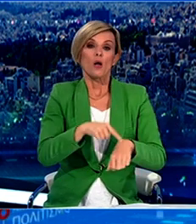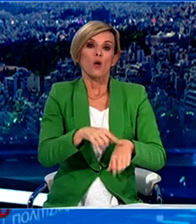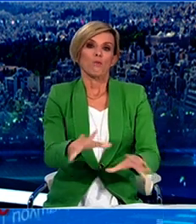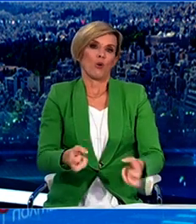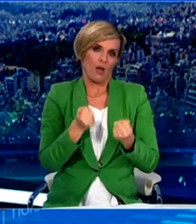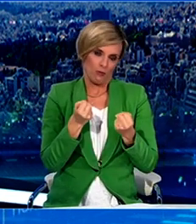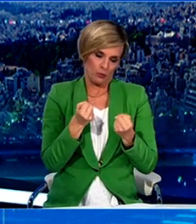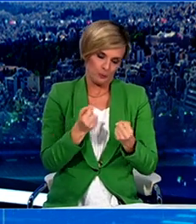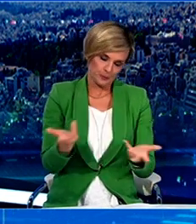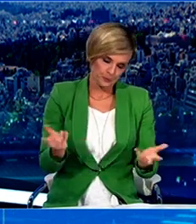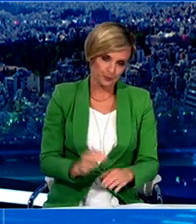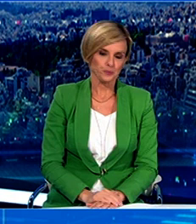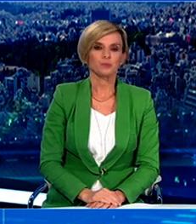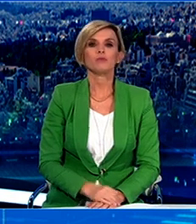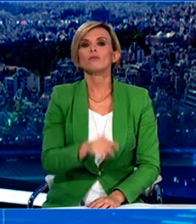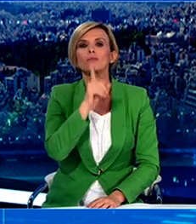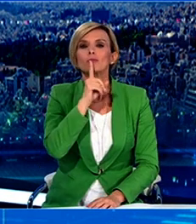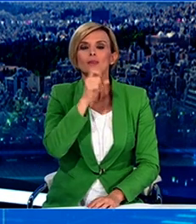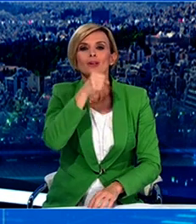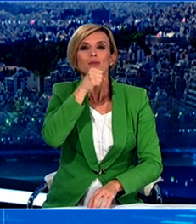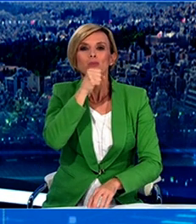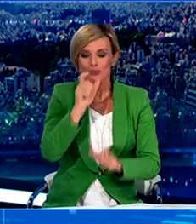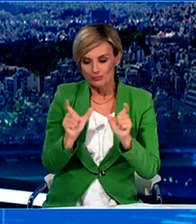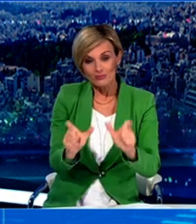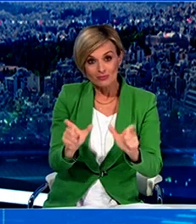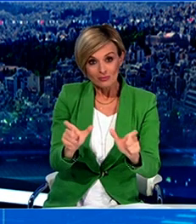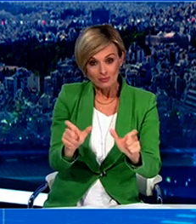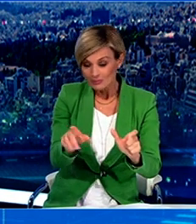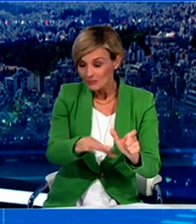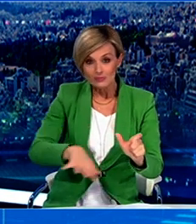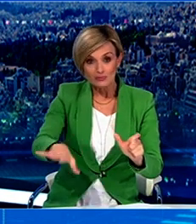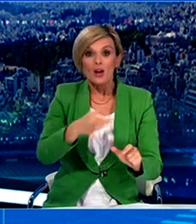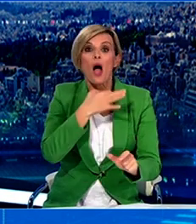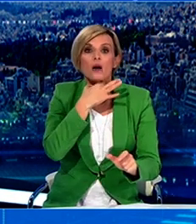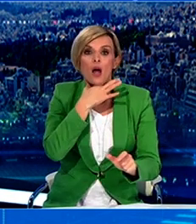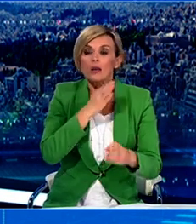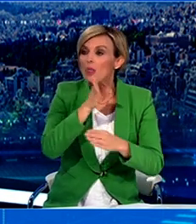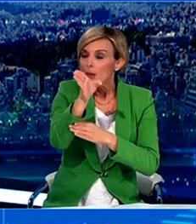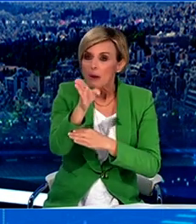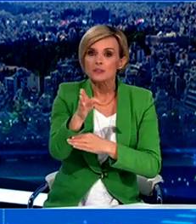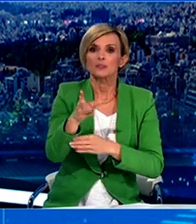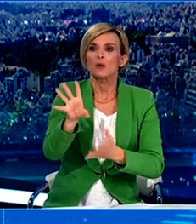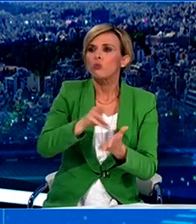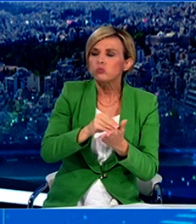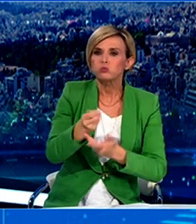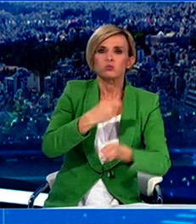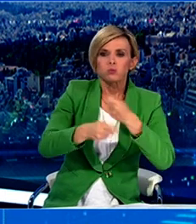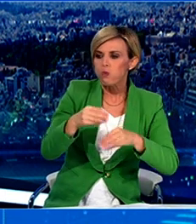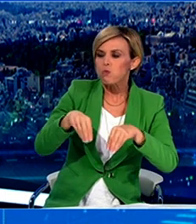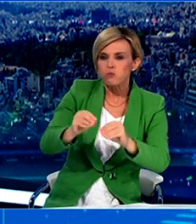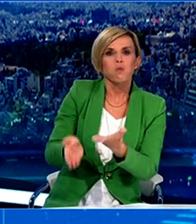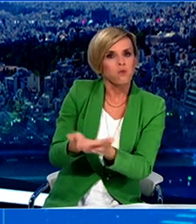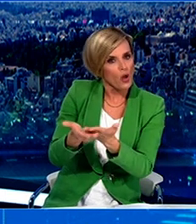ηλικιωμένων και όπως και την Άνοιξη, οι συμπολίτες μας που χρειάζονται βοήθεια στην καθημερινότητά τους μπορούν να απευθύνονται